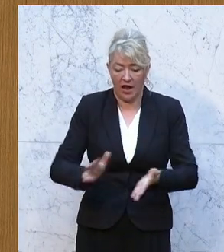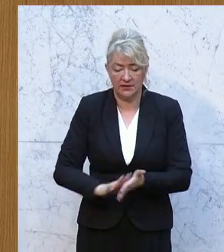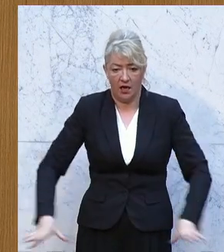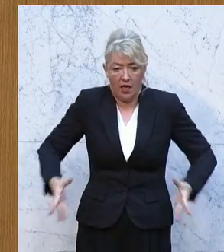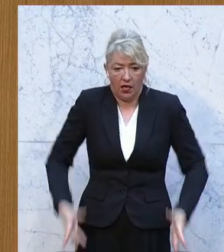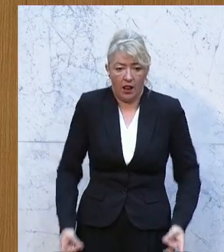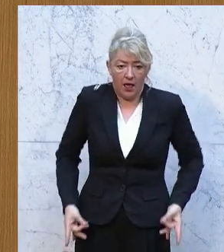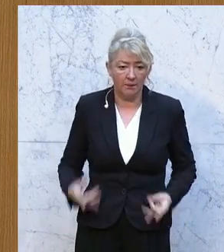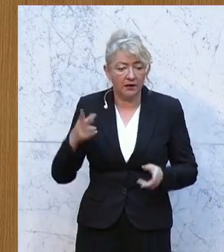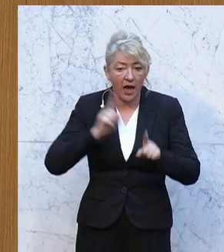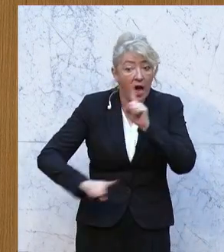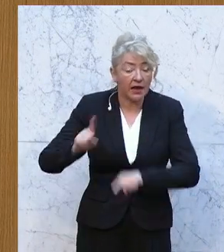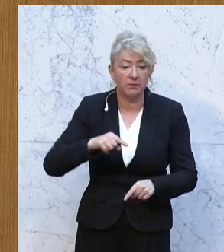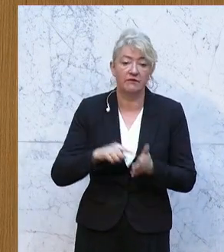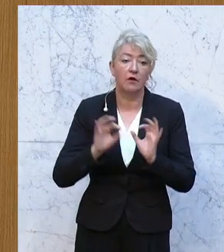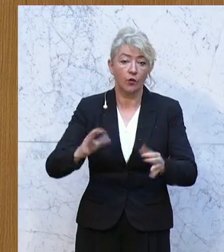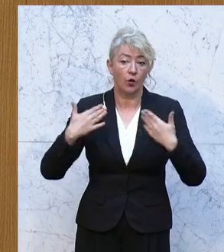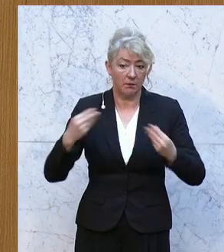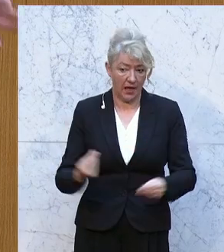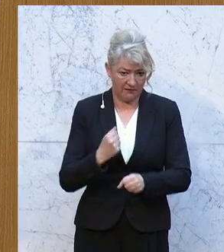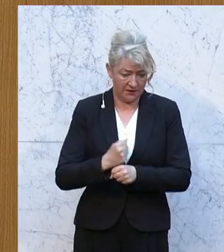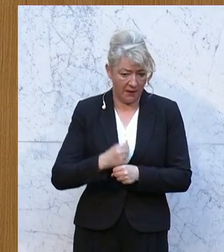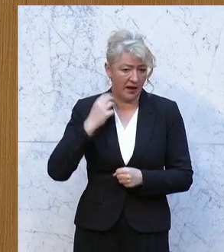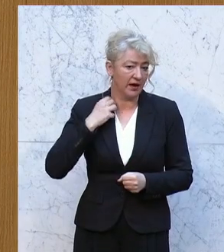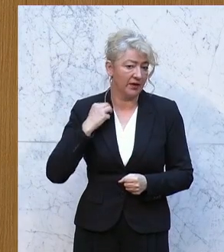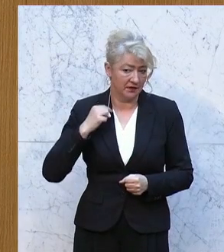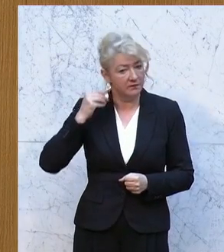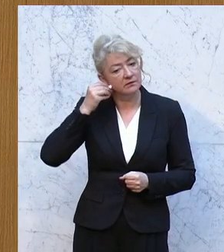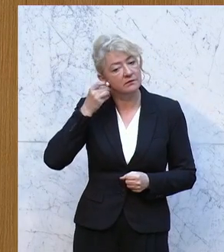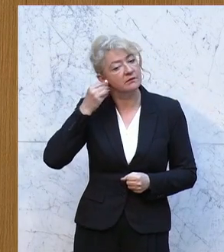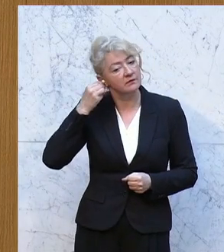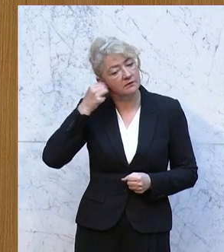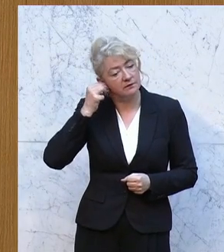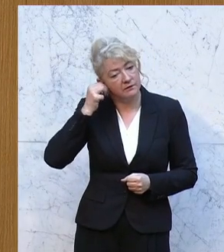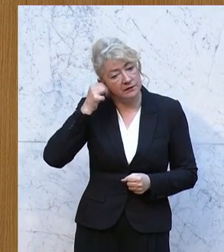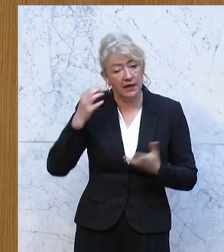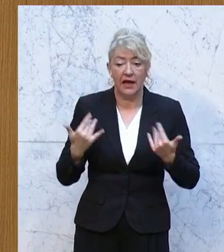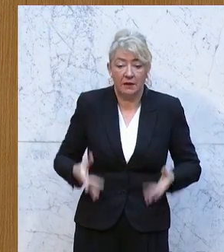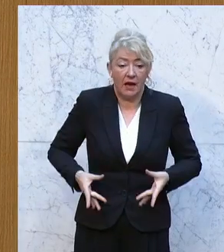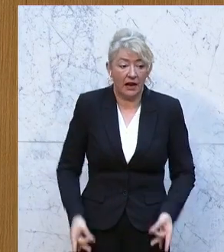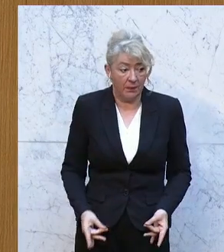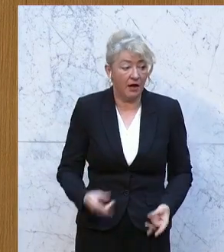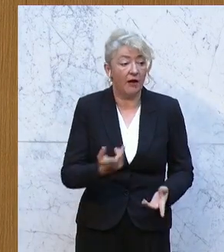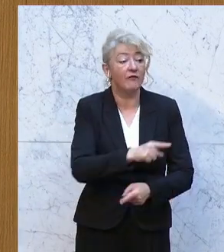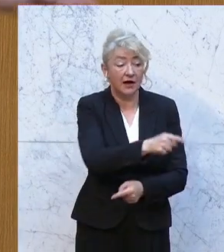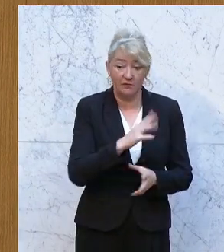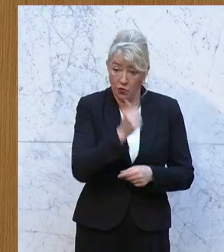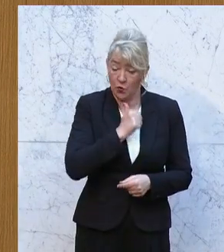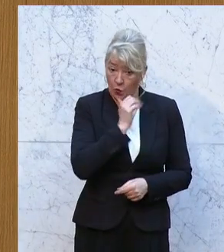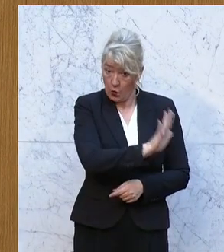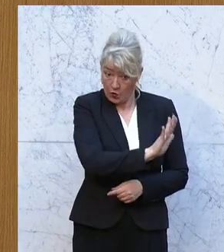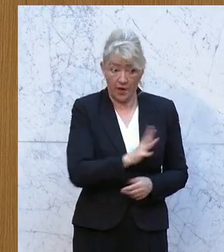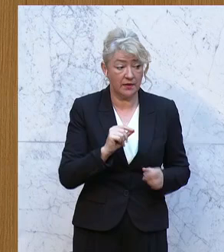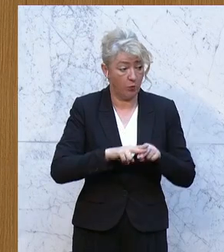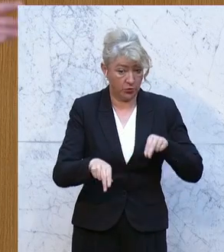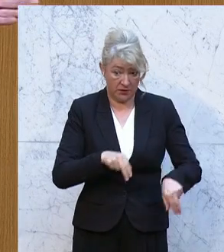weil sie angeblich etwas für das Klima machen. Sind übrigens diese sogenannten Klimakleber Ihre Vorfeldorganisation, denen Sie ja die Mauer machen von den Grünen, auch Sie, Herr